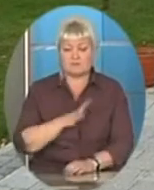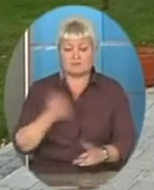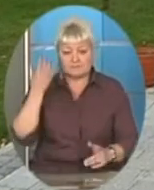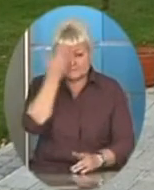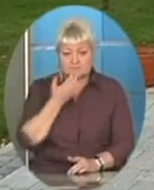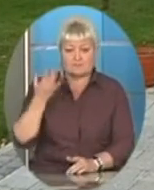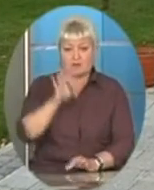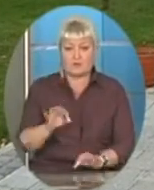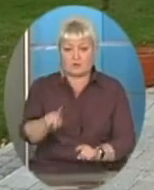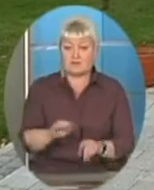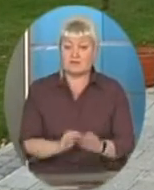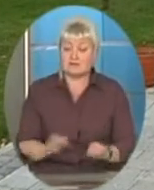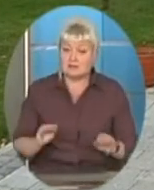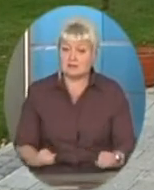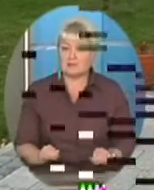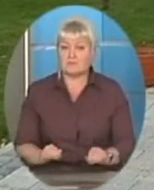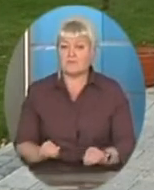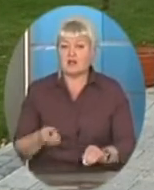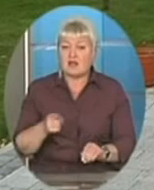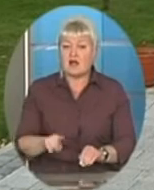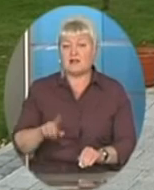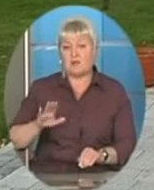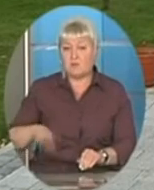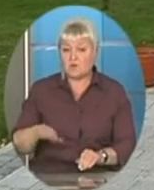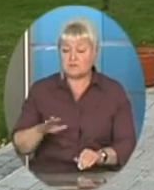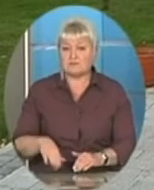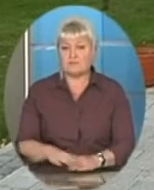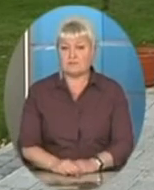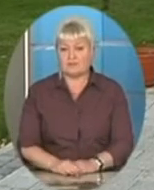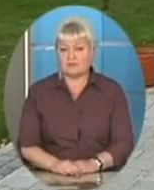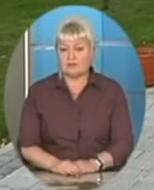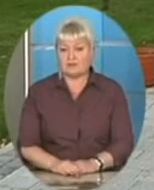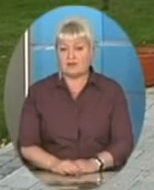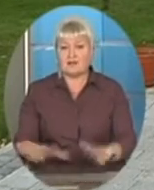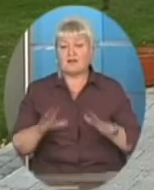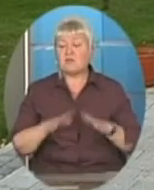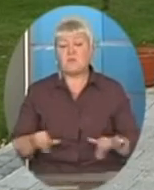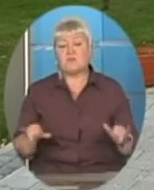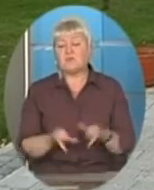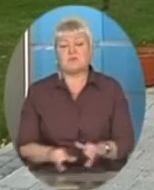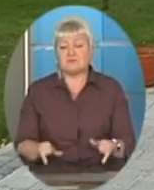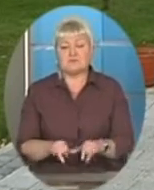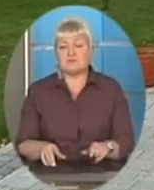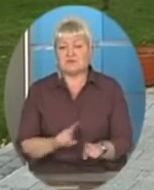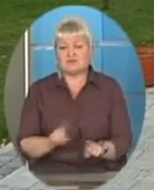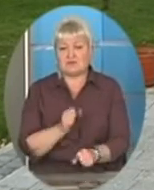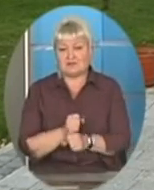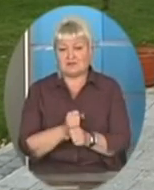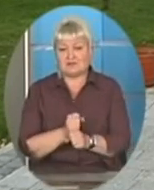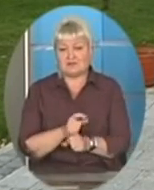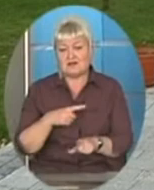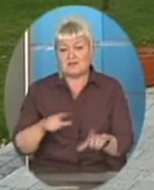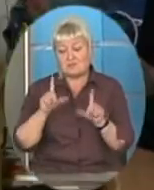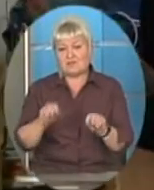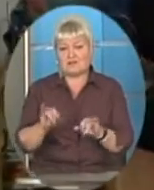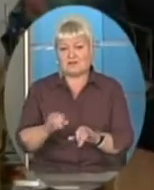дітей, але все ж таки потім не було куди нам діватися. Ми поїхали за ними і